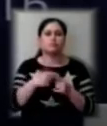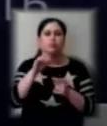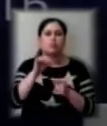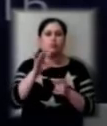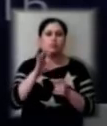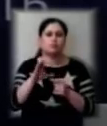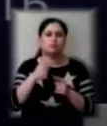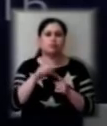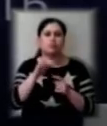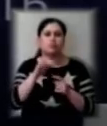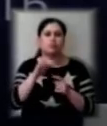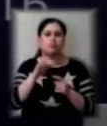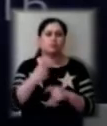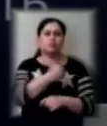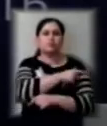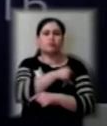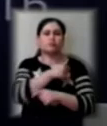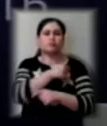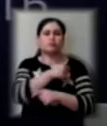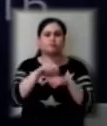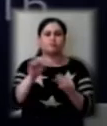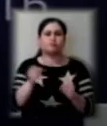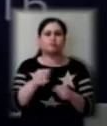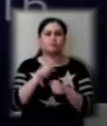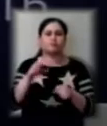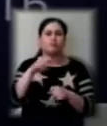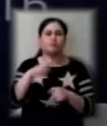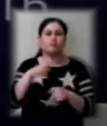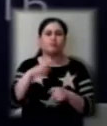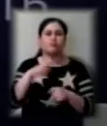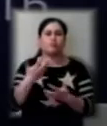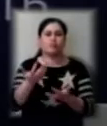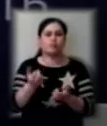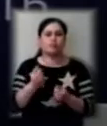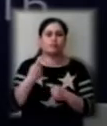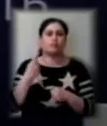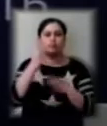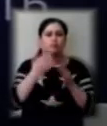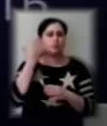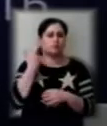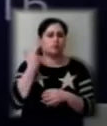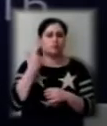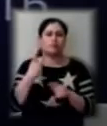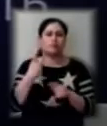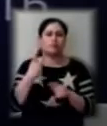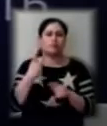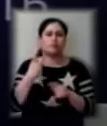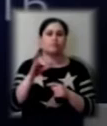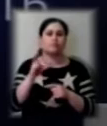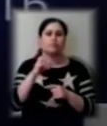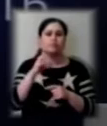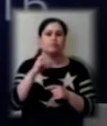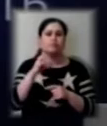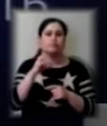інфекційній лікарні, провели експрес-тести, які наша область отримала минулої доби. Вони всі негативні. Тому